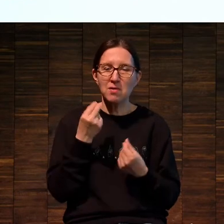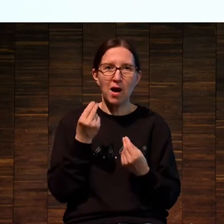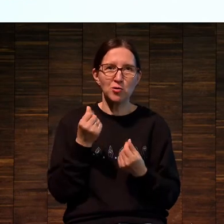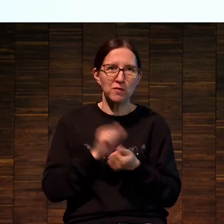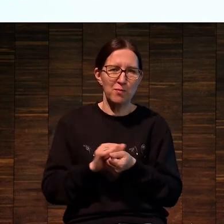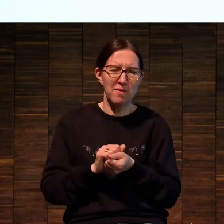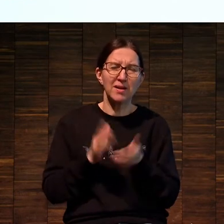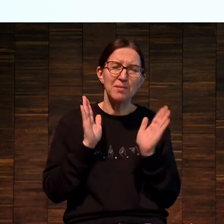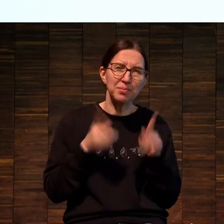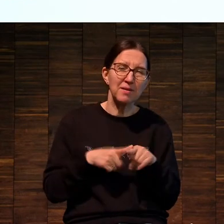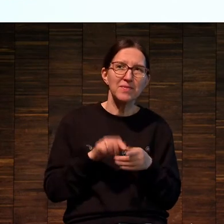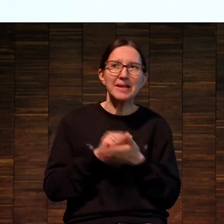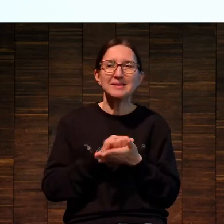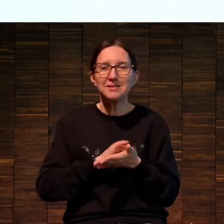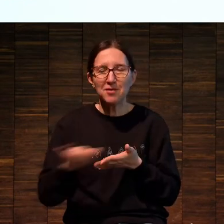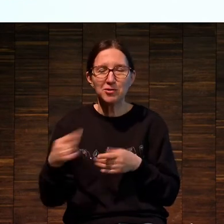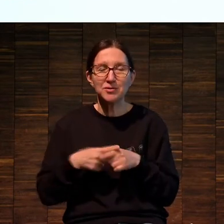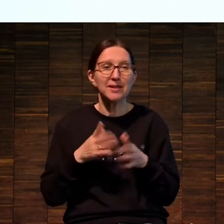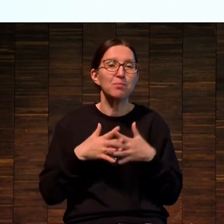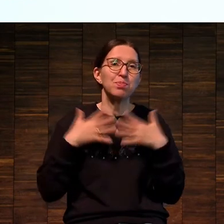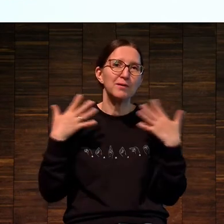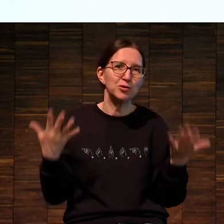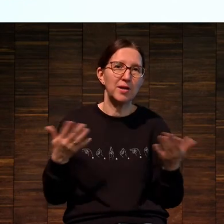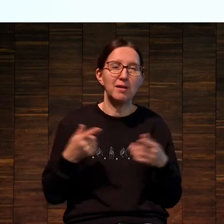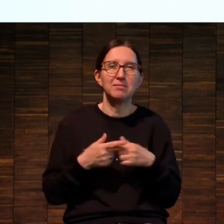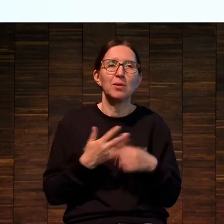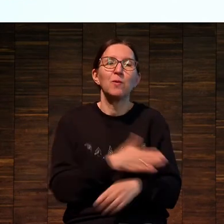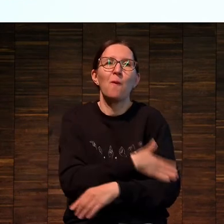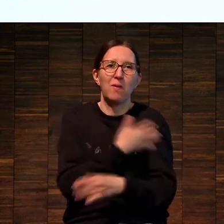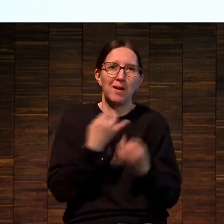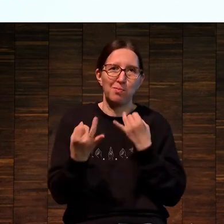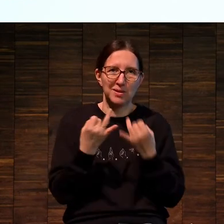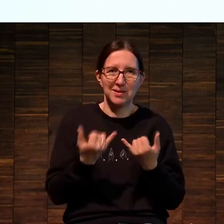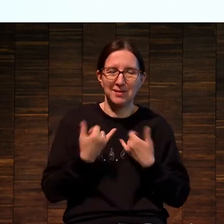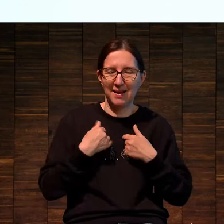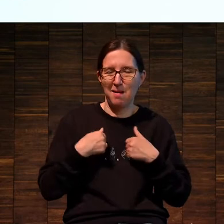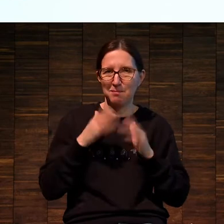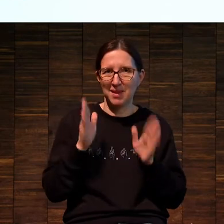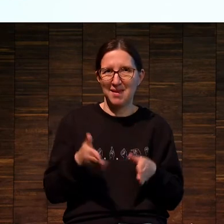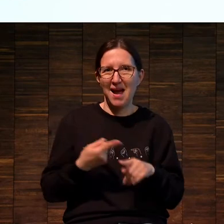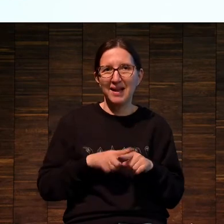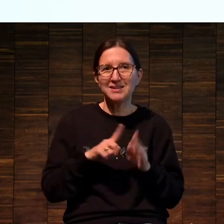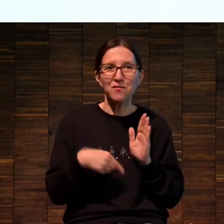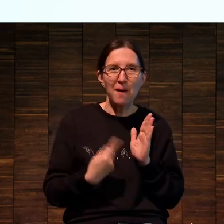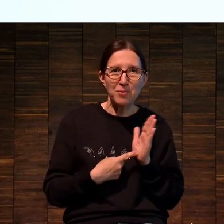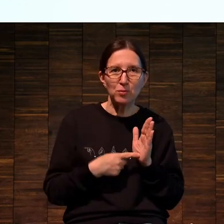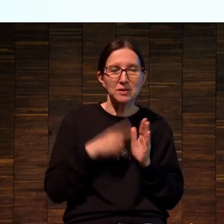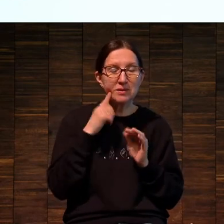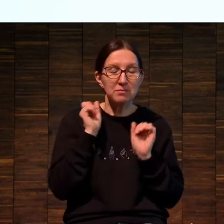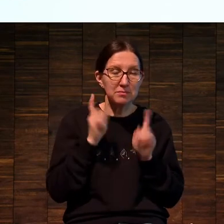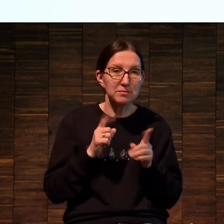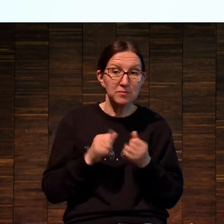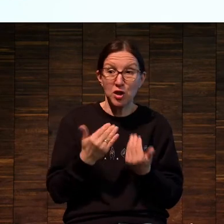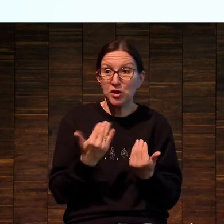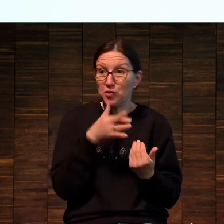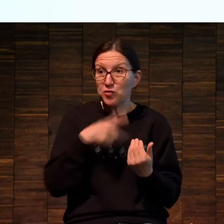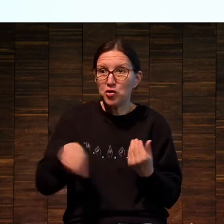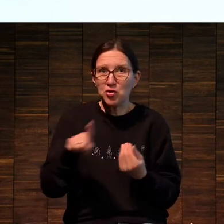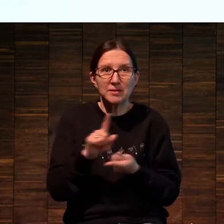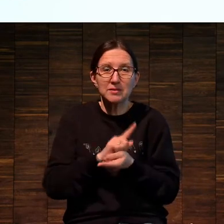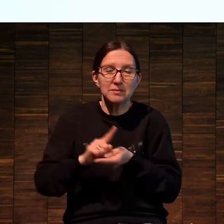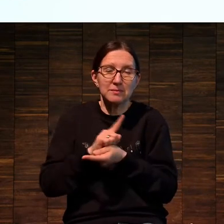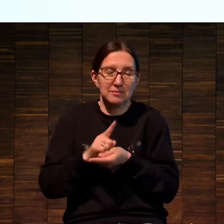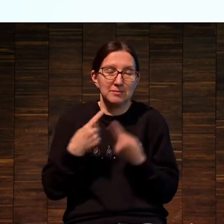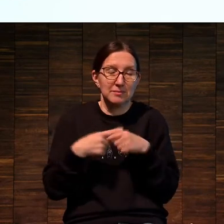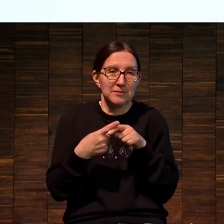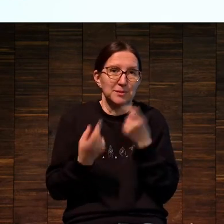длинная и безумно такая страстная беседа для меня, потому что эти вопросы, они меняются вот прямо сейчас у нас